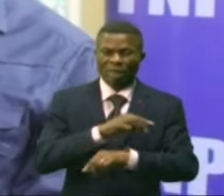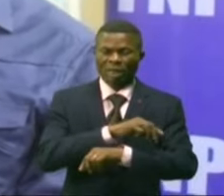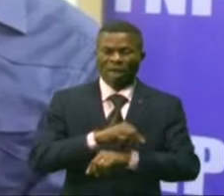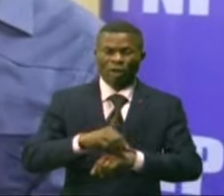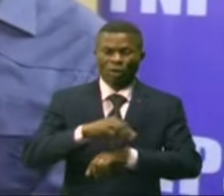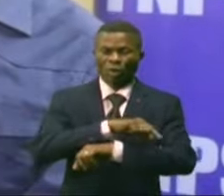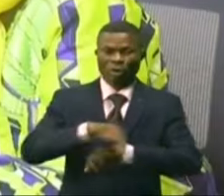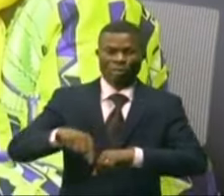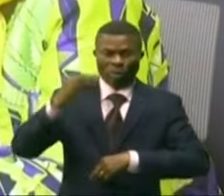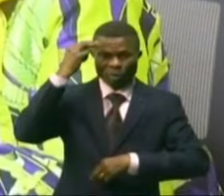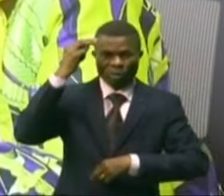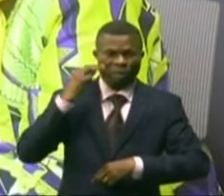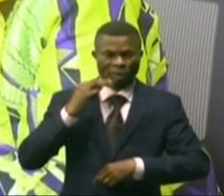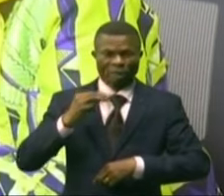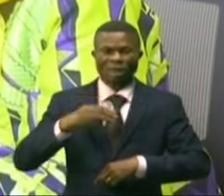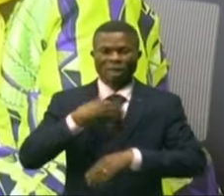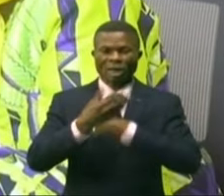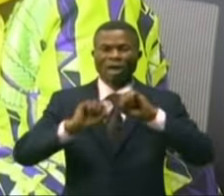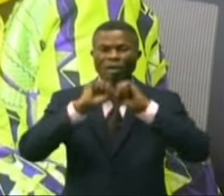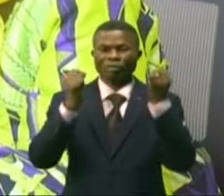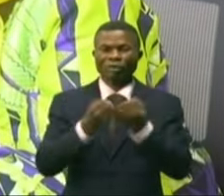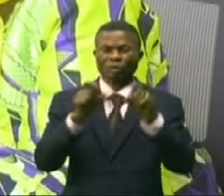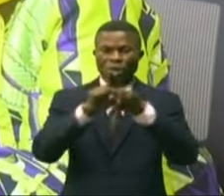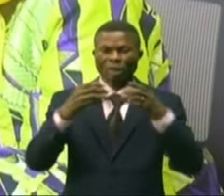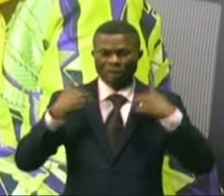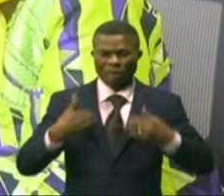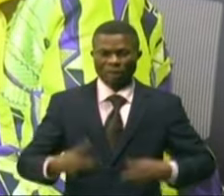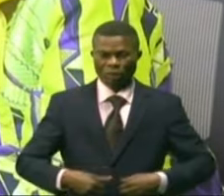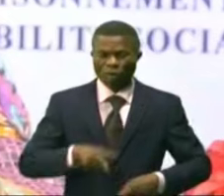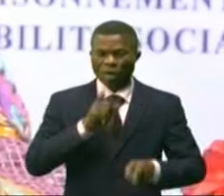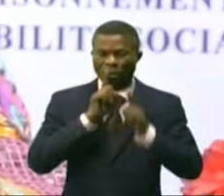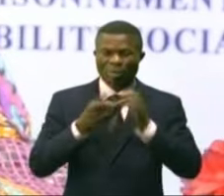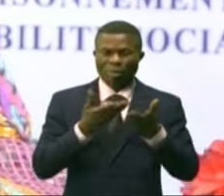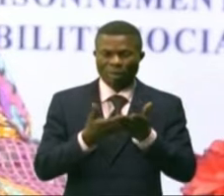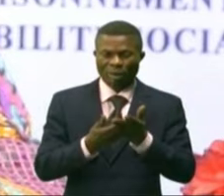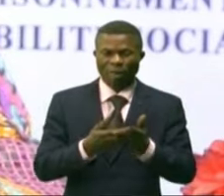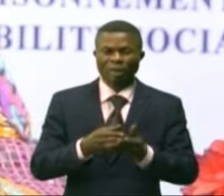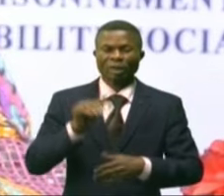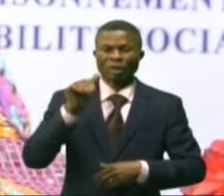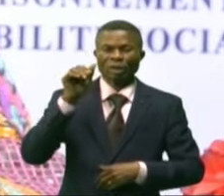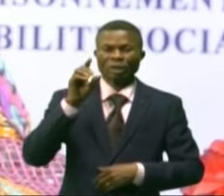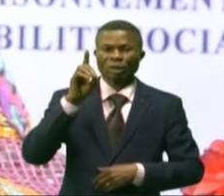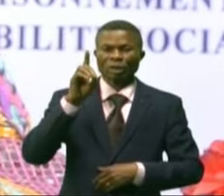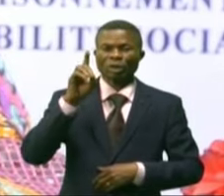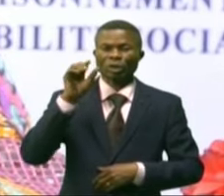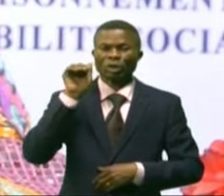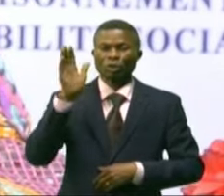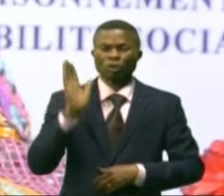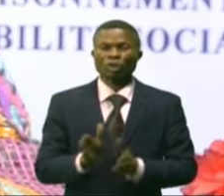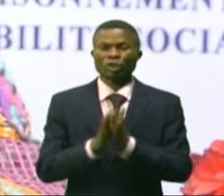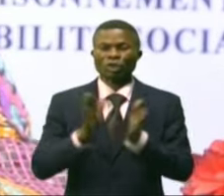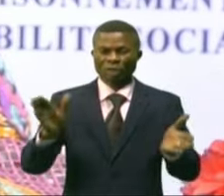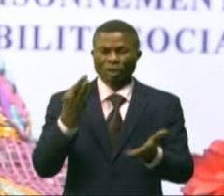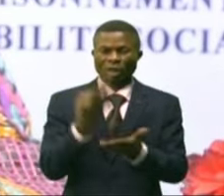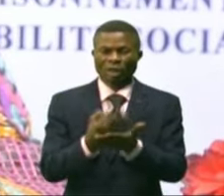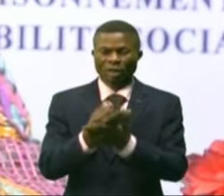et de la Santé. Alice Mirimaud, ADG du Fonds National de promotion et des services sociaux,